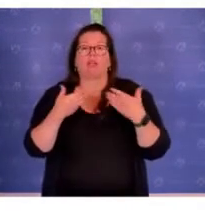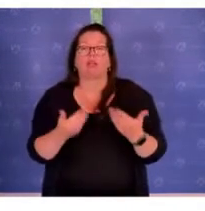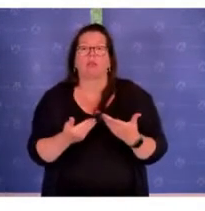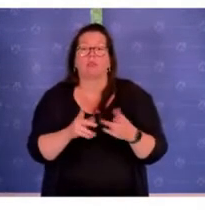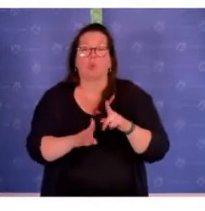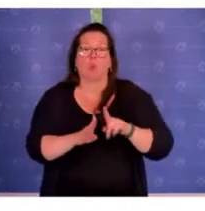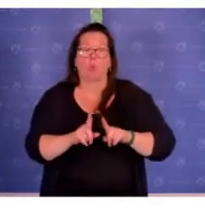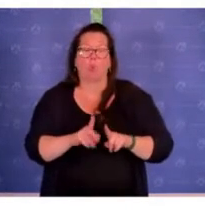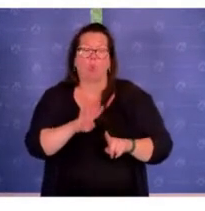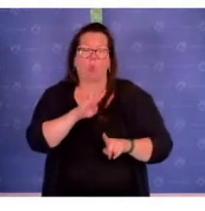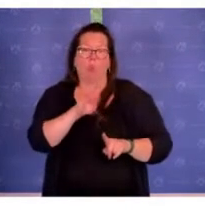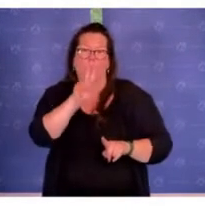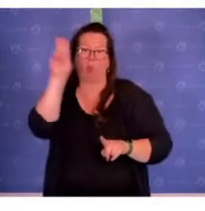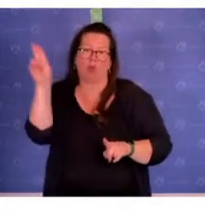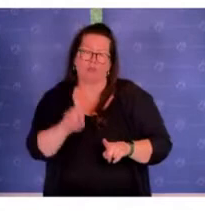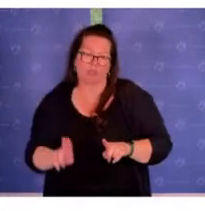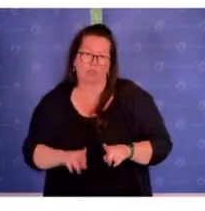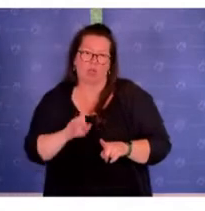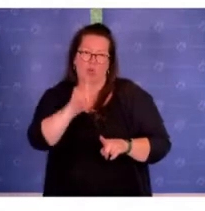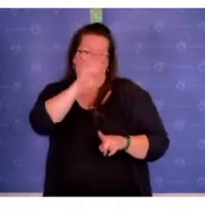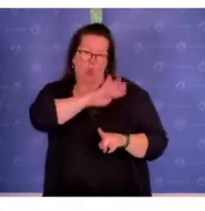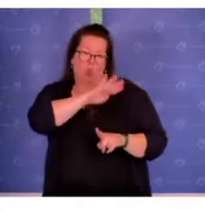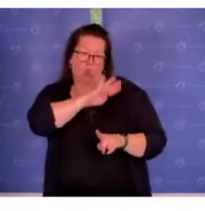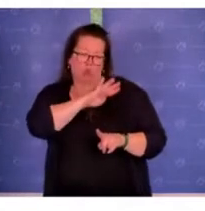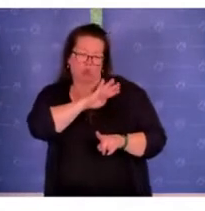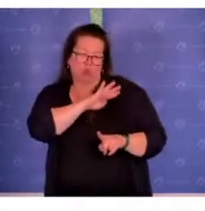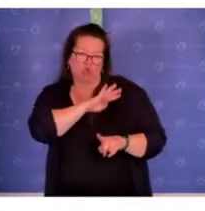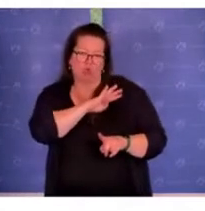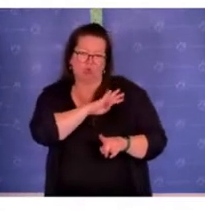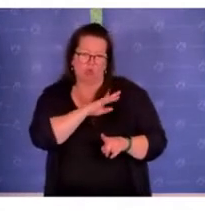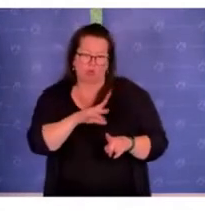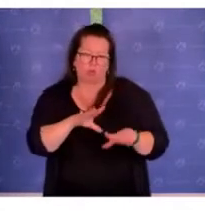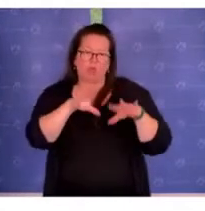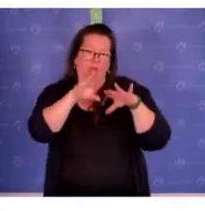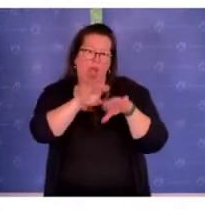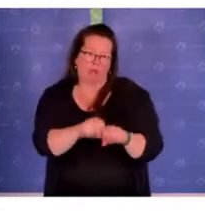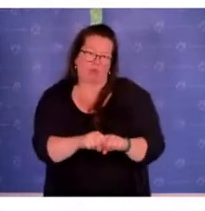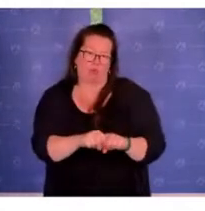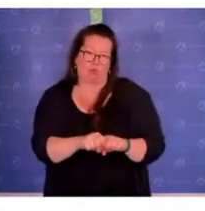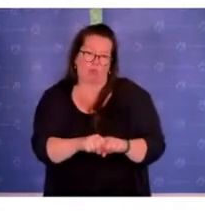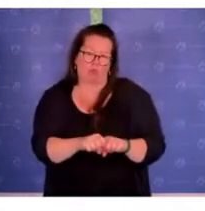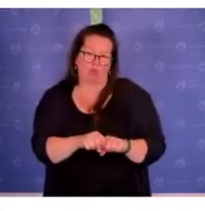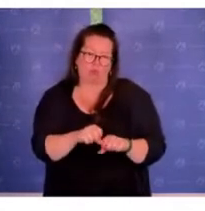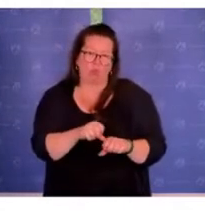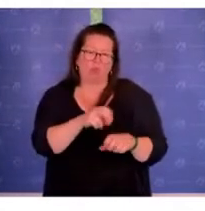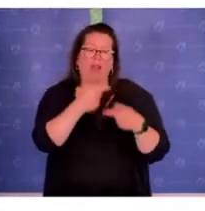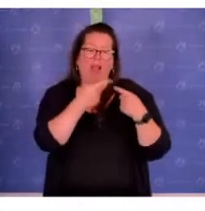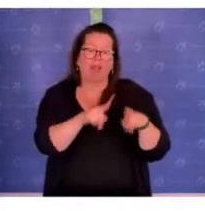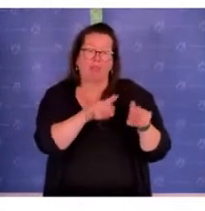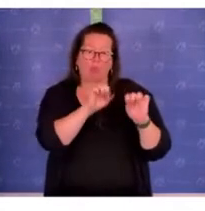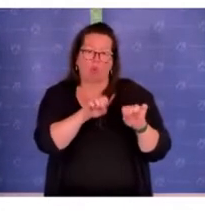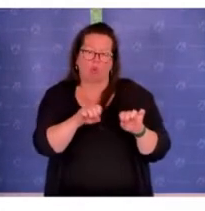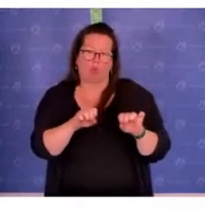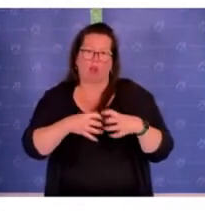da Hochschulen und Universitäten in entsprechende Haftung zu nehmen und Alternativen zu schaffen.